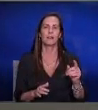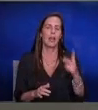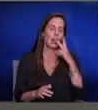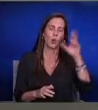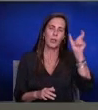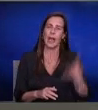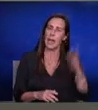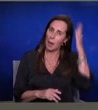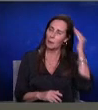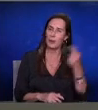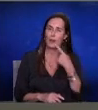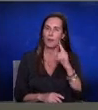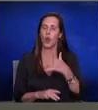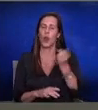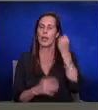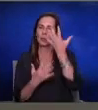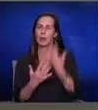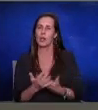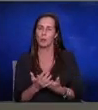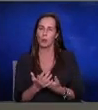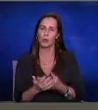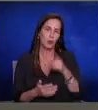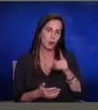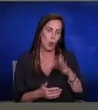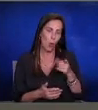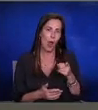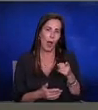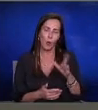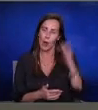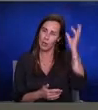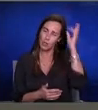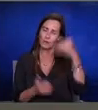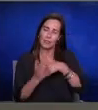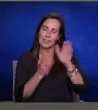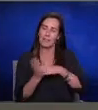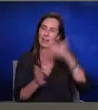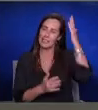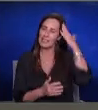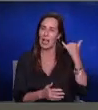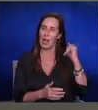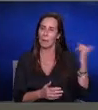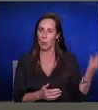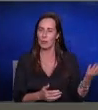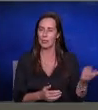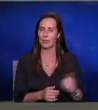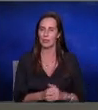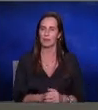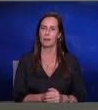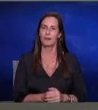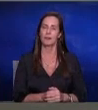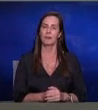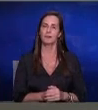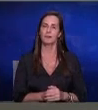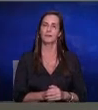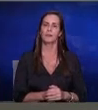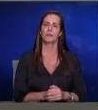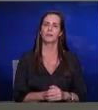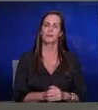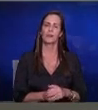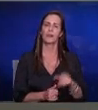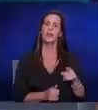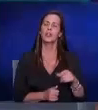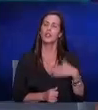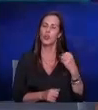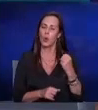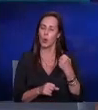לקחת בחשבון שהוא אולי הג'ינג'י אבל צבע את השיער לבלונדיני כאשר מטילים מס מאוד גבוה על